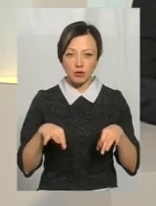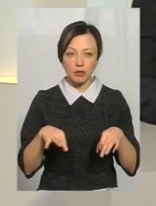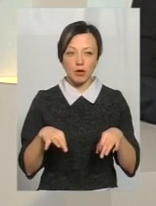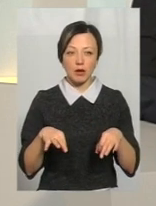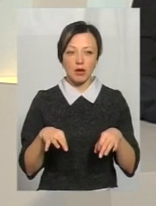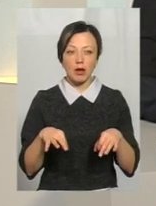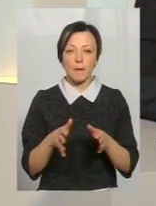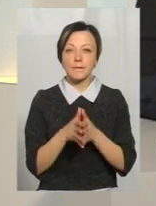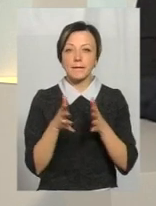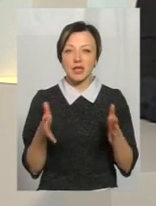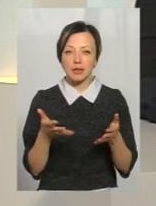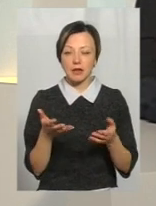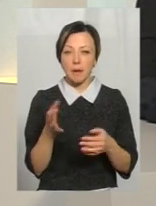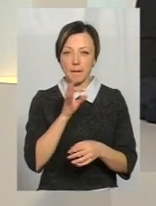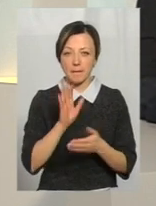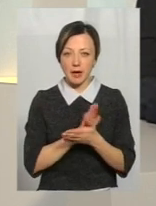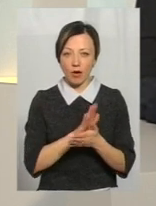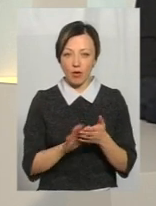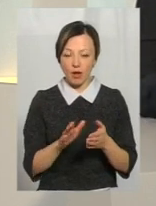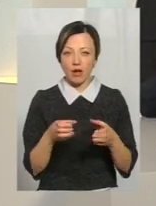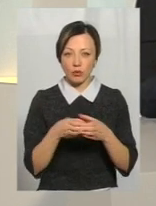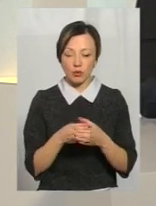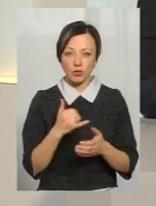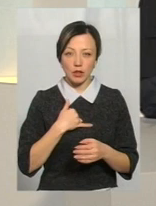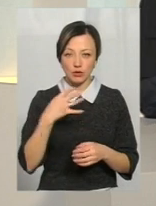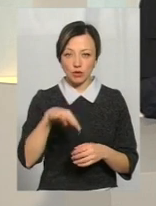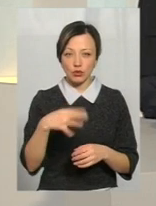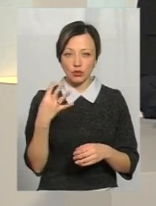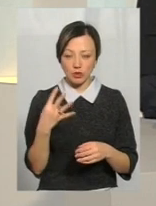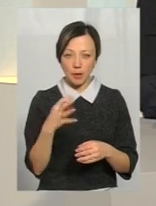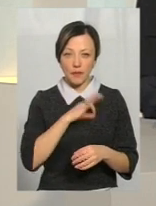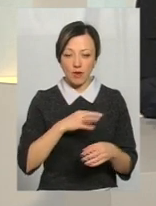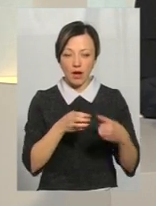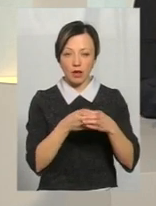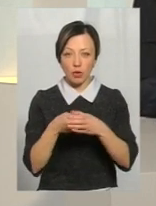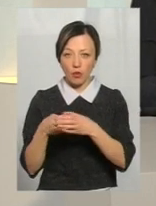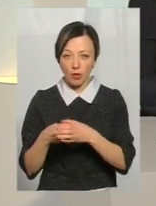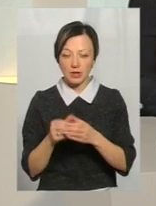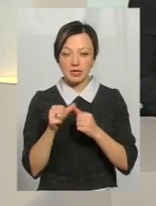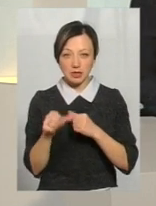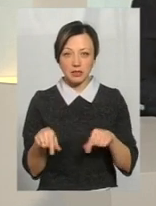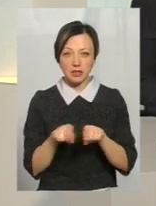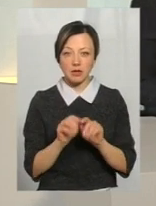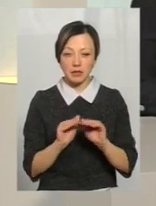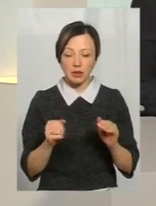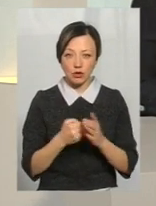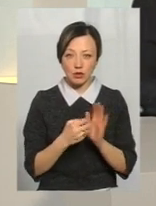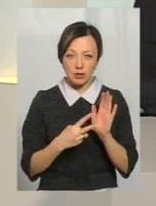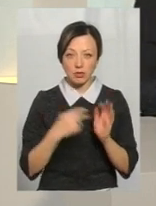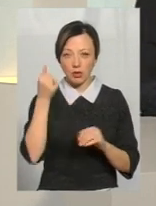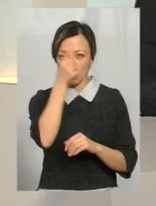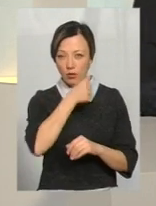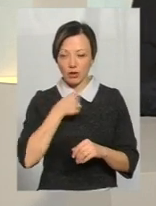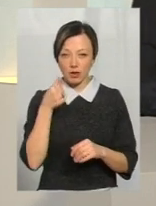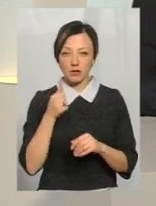більше пільговиків? Адже ця категорія також, в нас 44 пільгових категорії, з них так само і діти до 7 років, які